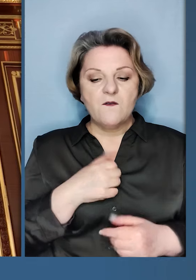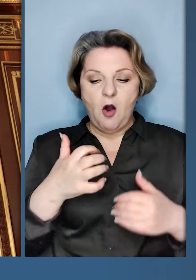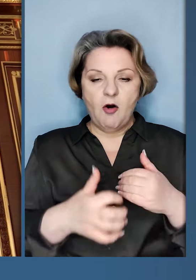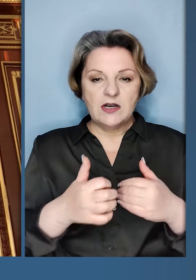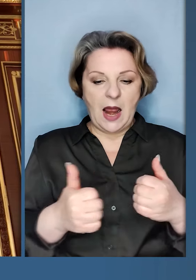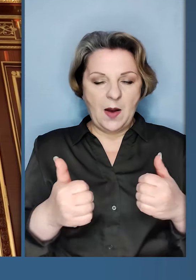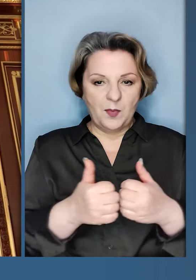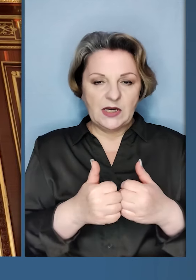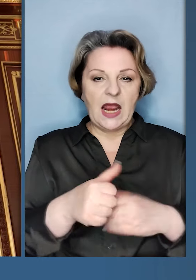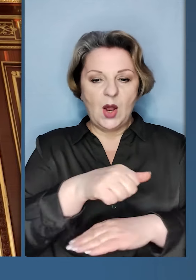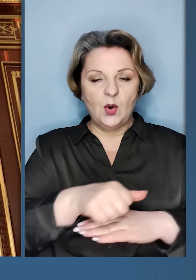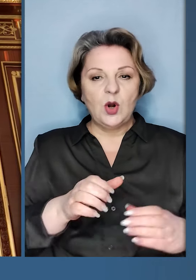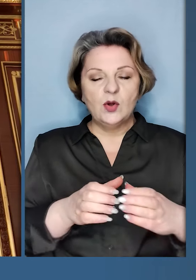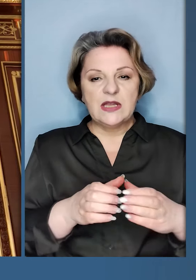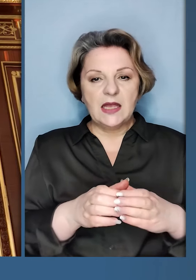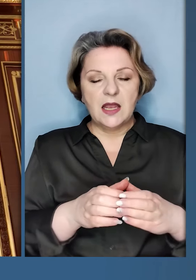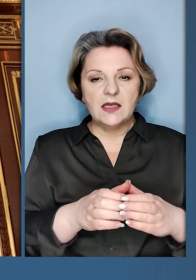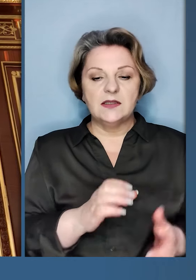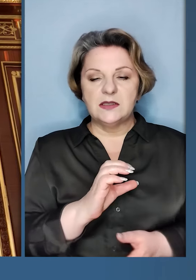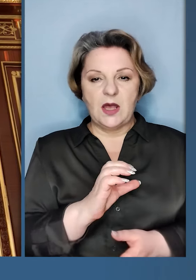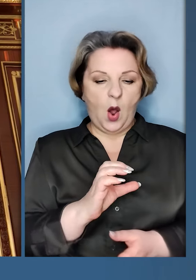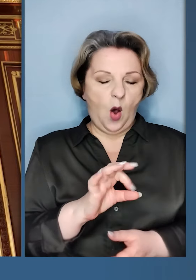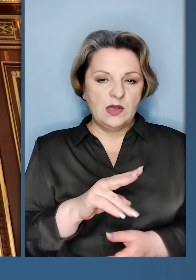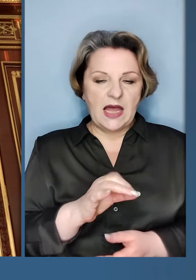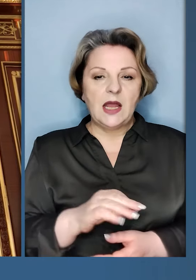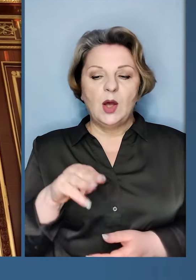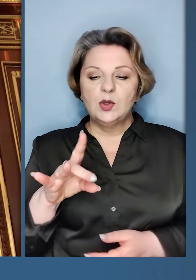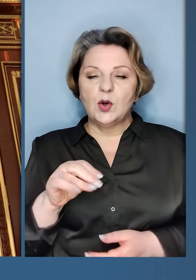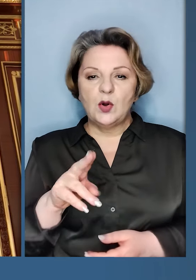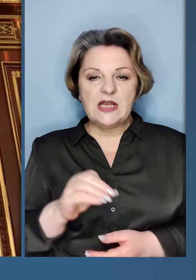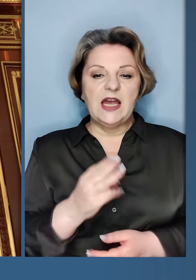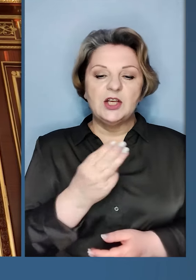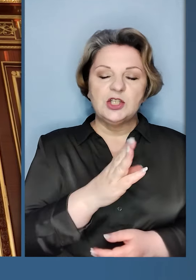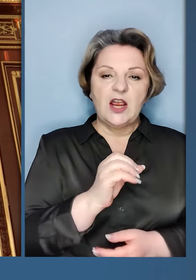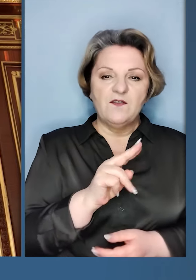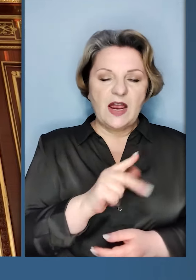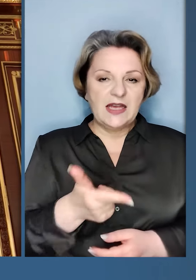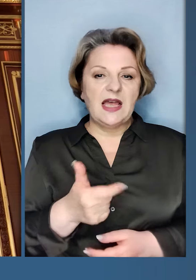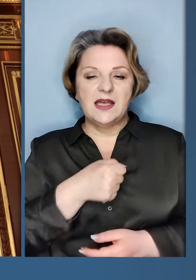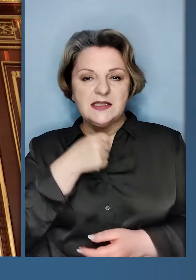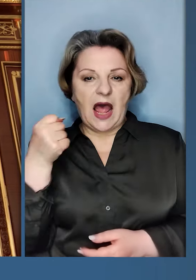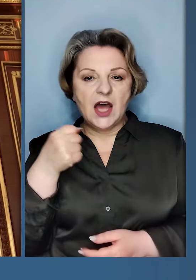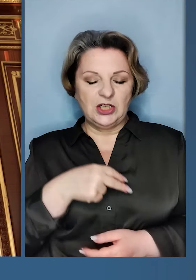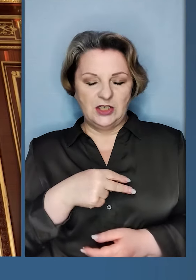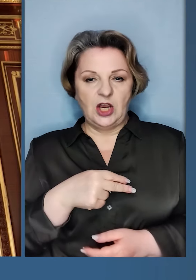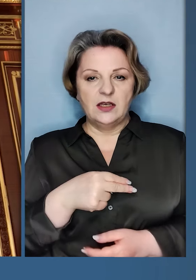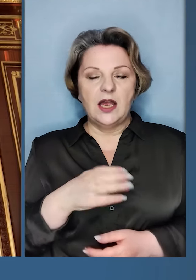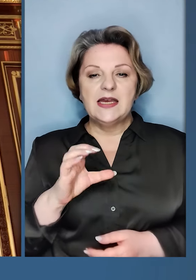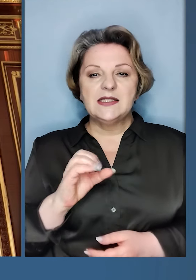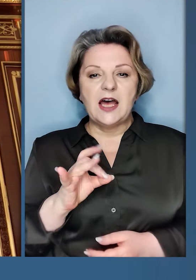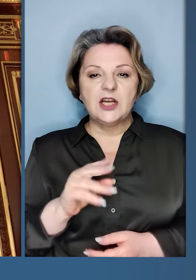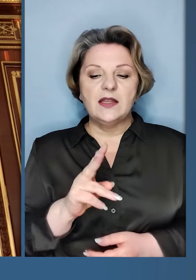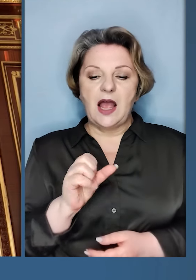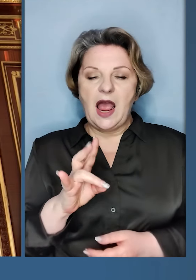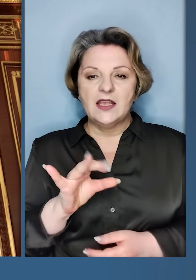воїни Херсонського прикордонного загону, солдат Сергій Троценко, сержант Юрій Швець, старший сержант Антон Канівець.